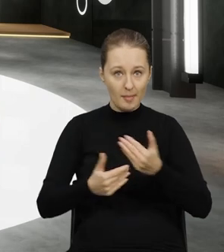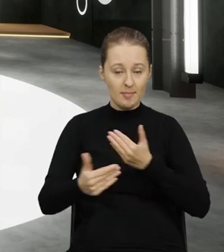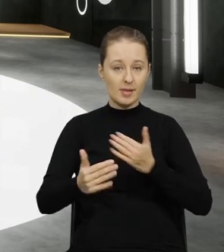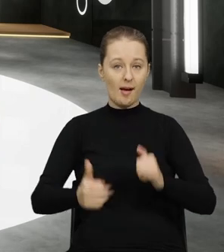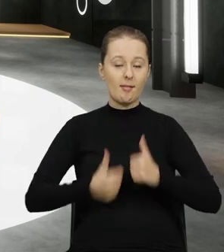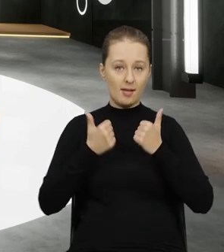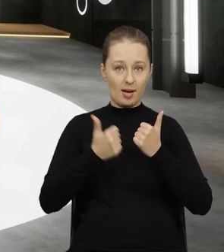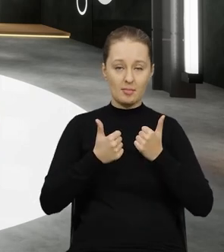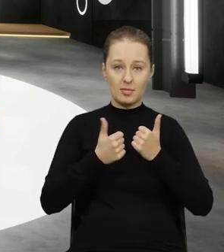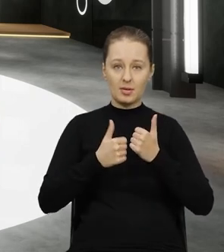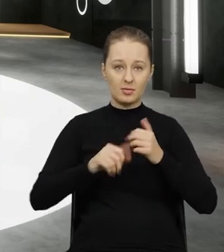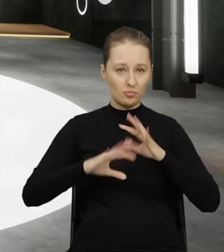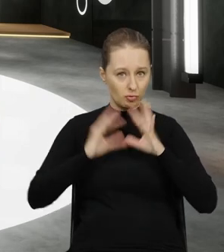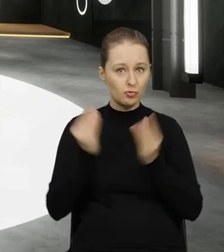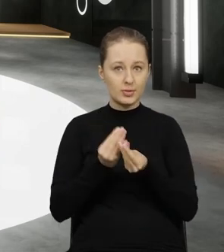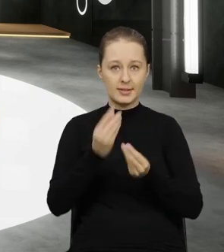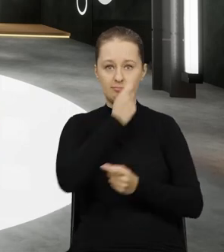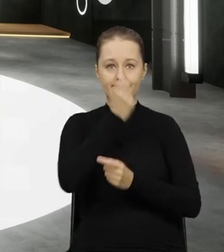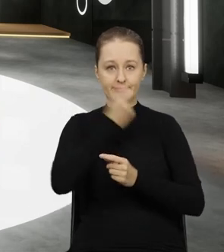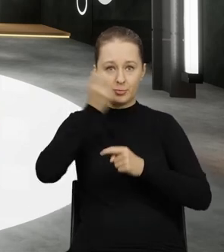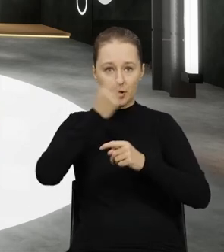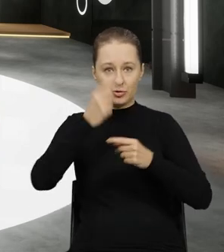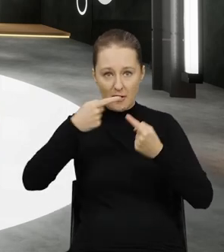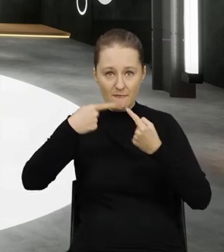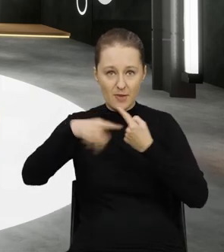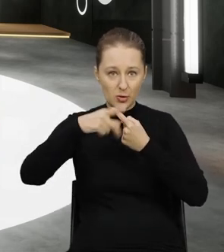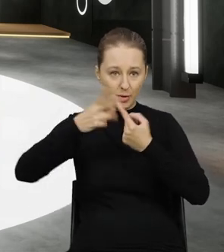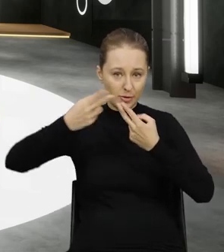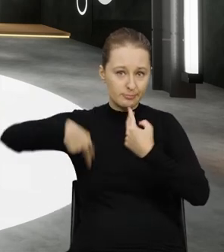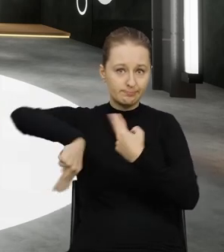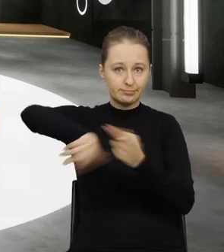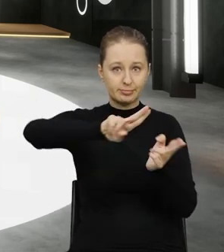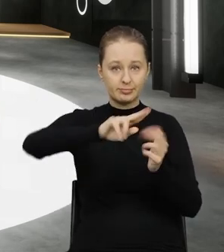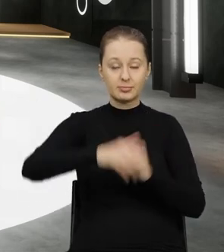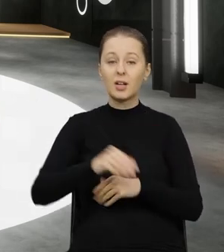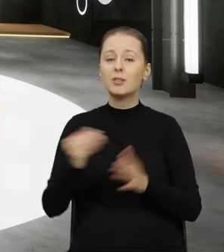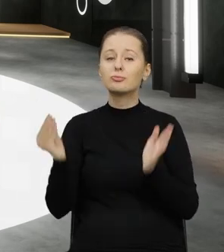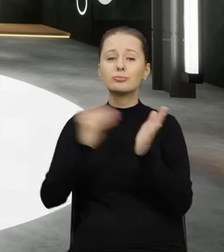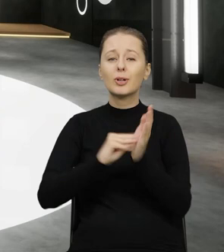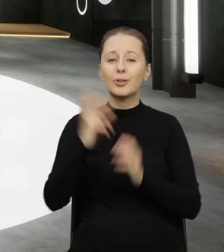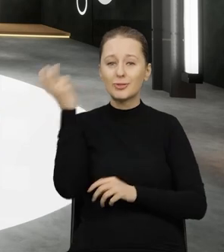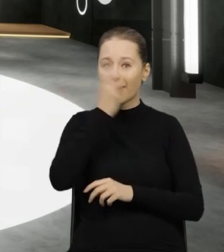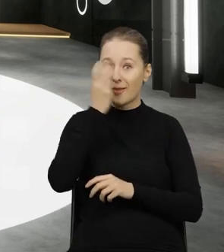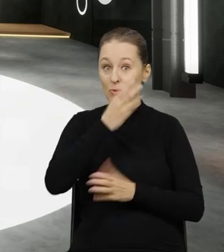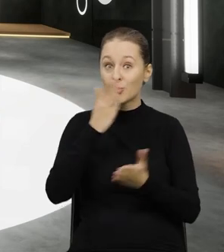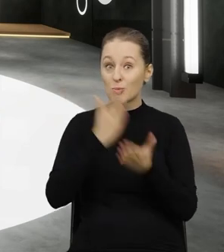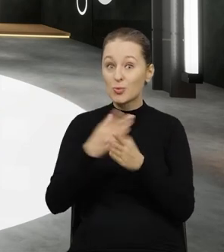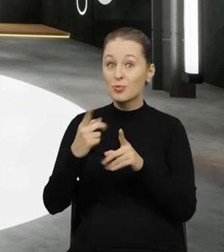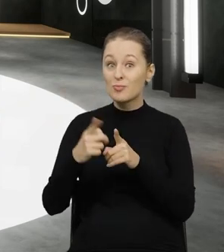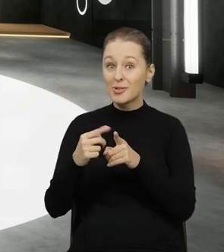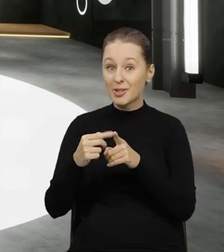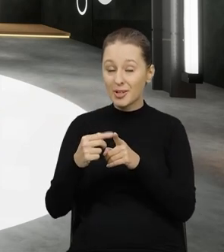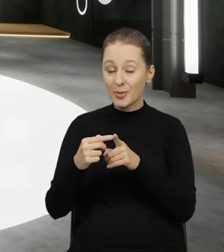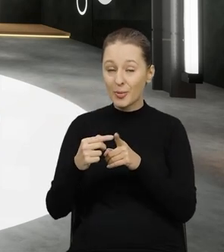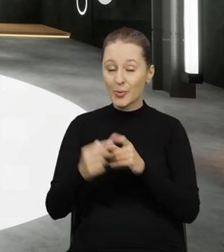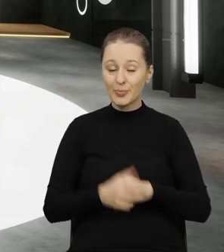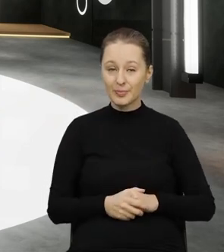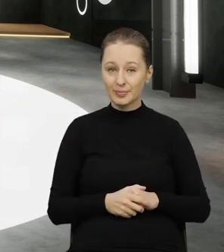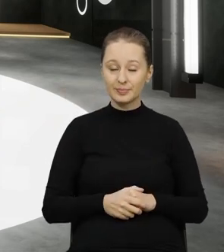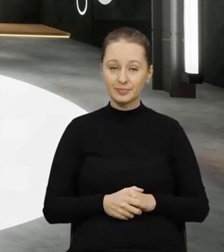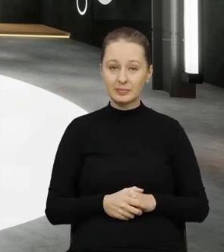zmierzające ku temu, żeby odpady zostały odesłane. i już tak w ramach ciekawostki, już w październiku